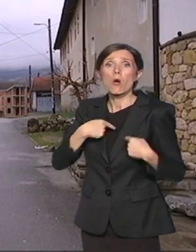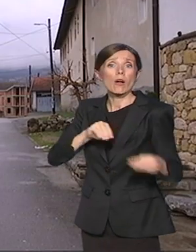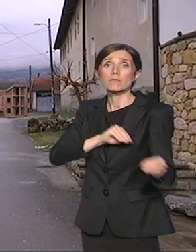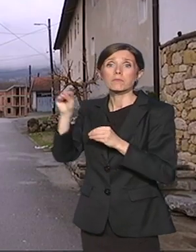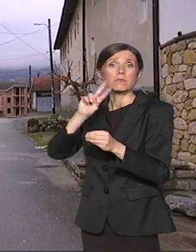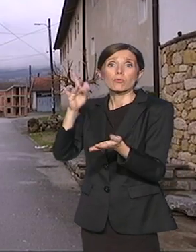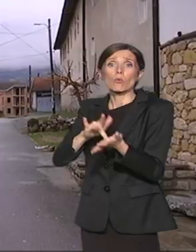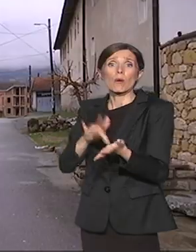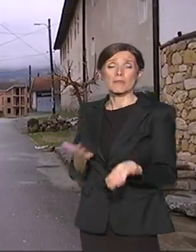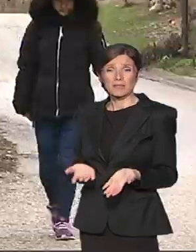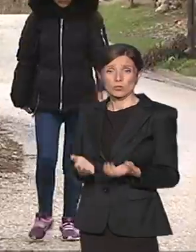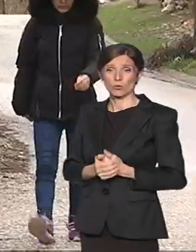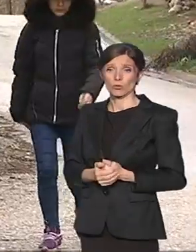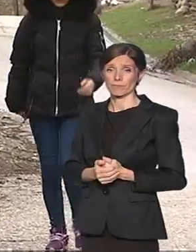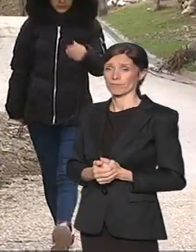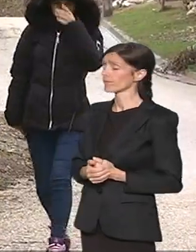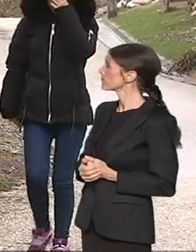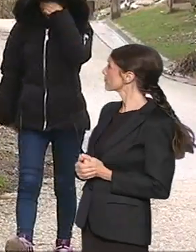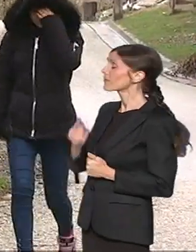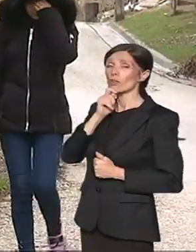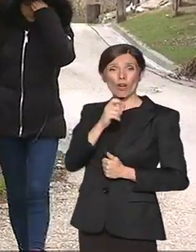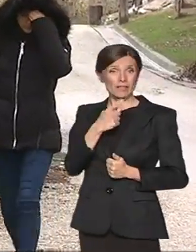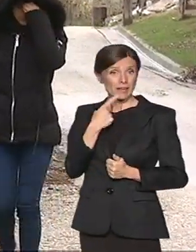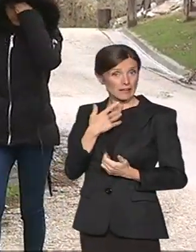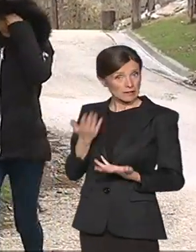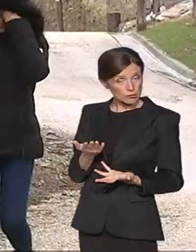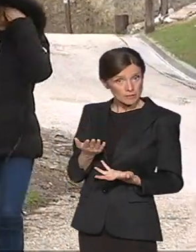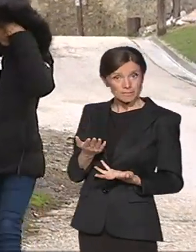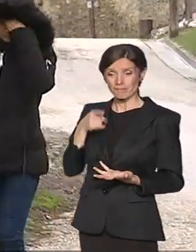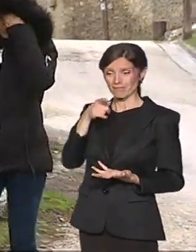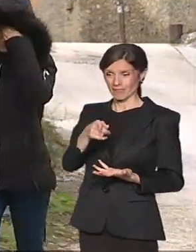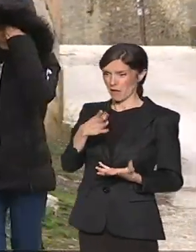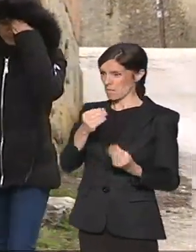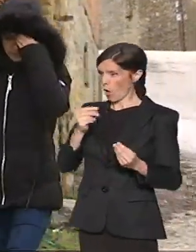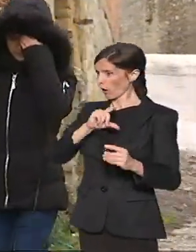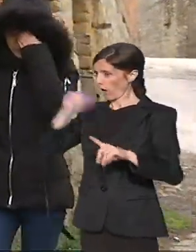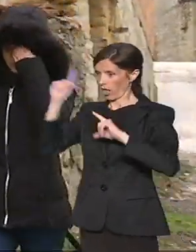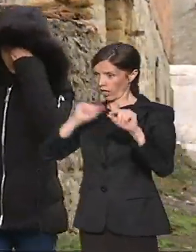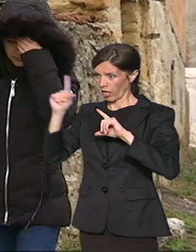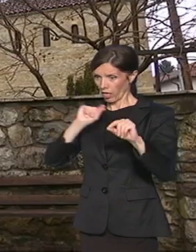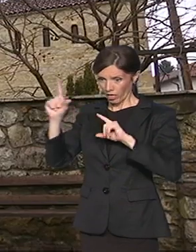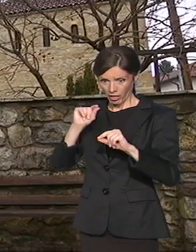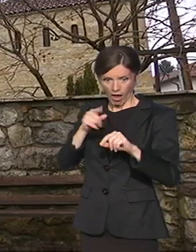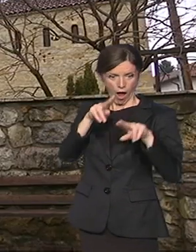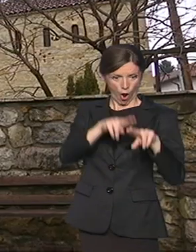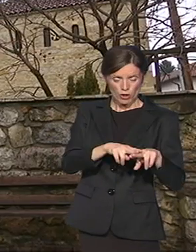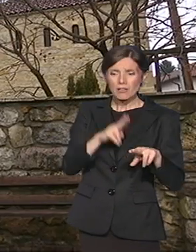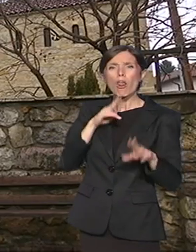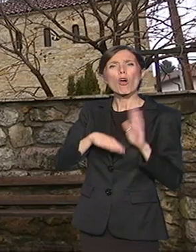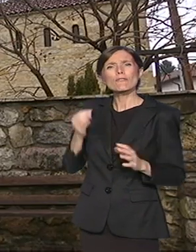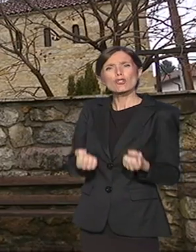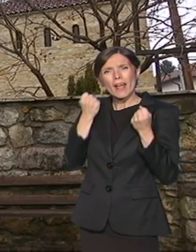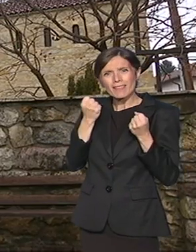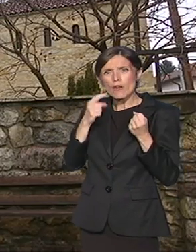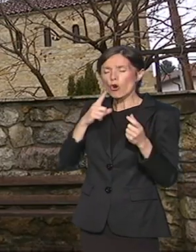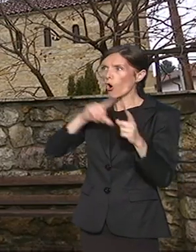Kome je teže, pitamo ove mlade ljude. Onima koji odlaze u neizvesnost ili onima koji ostaju. Uvek